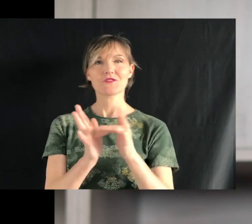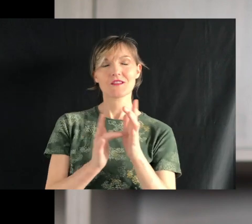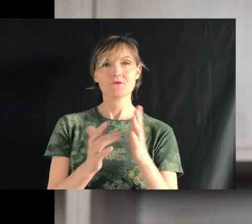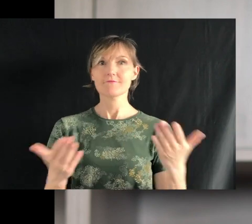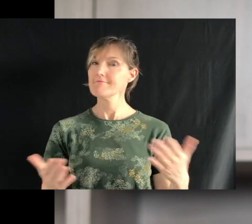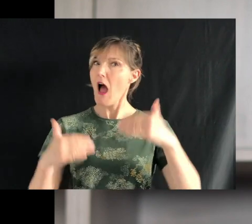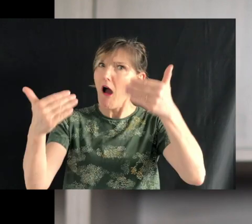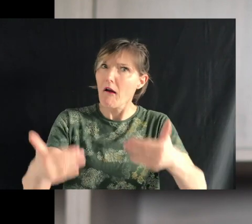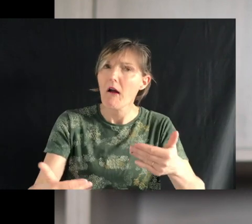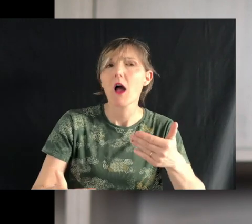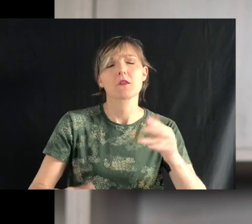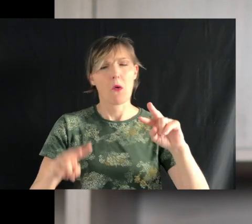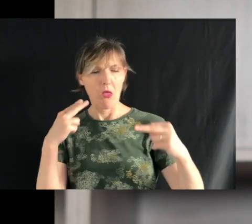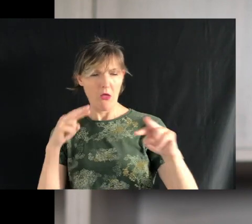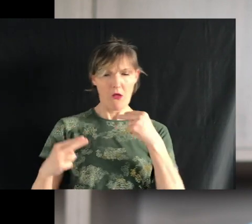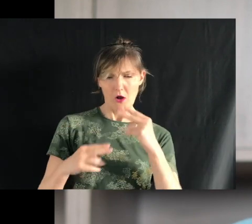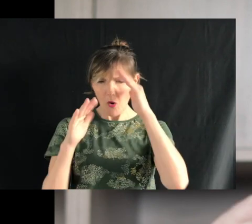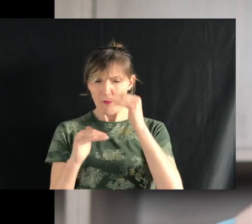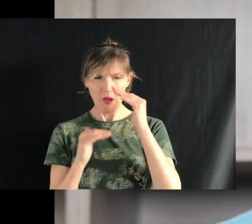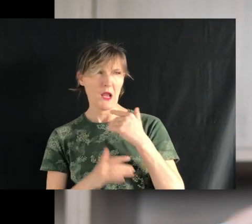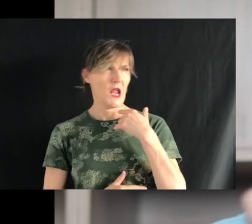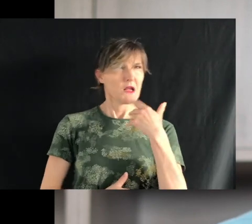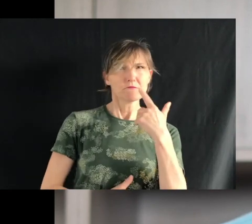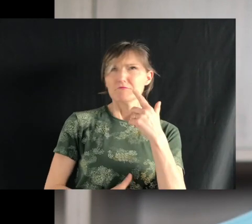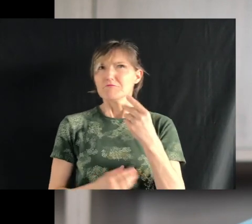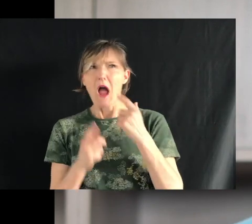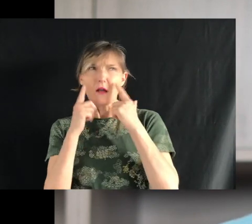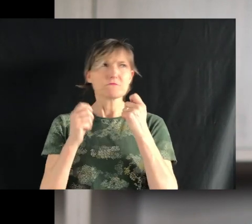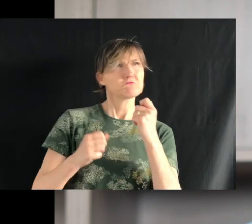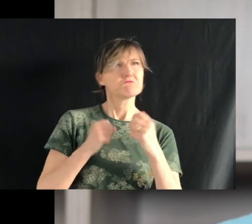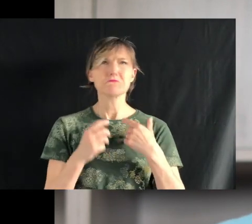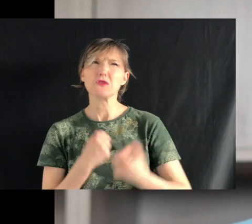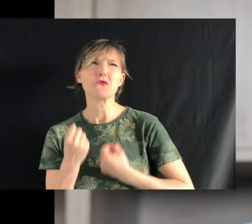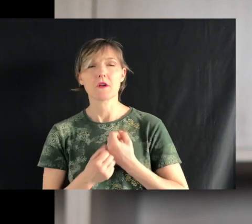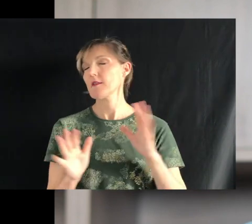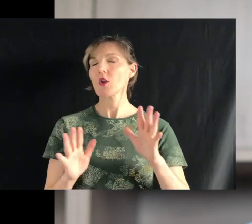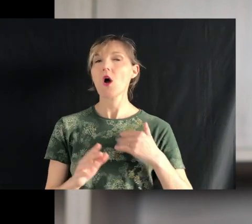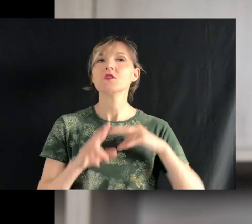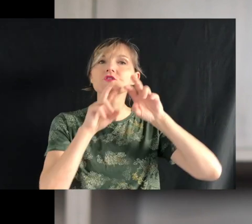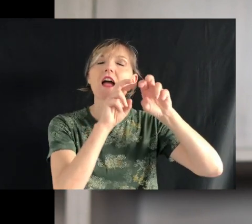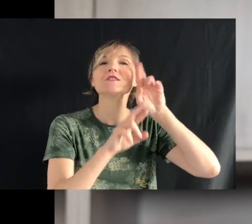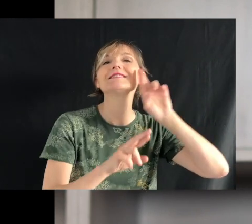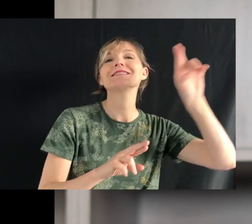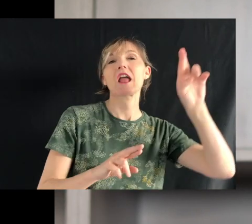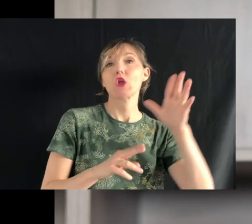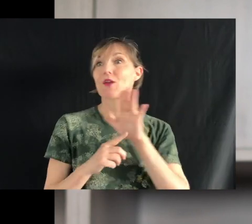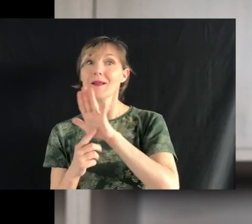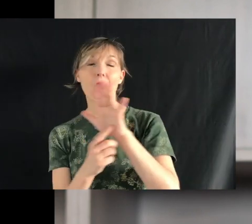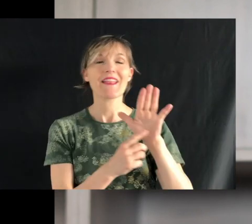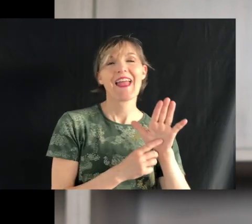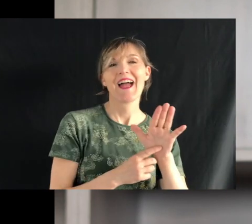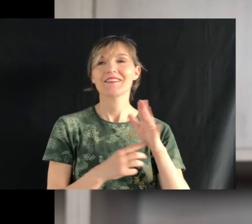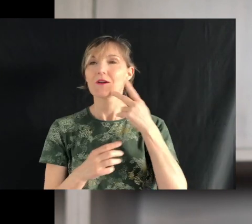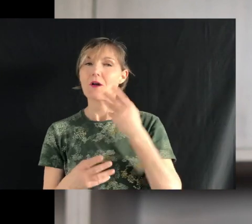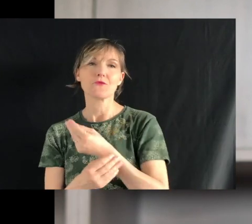Il faut arrêter d'écouter nos souffrances, il faut chercher le Seigneur, il faut le faire connaître, il faut, avec sa grâce,